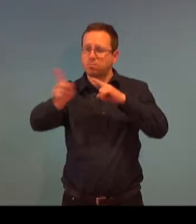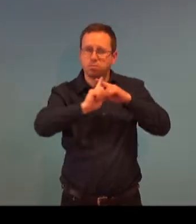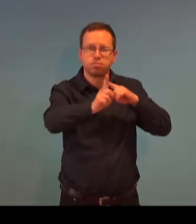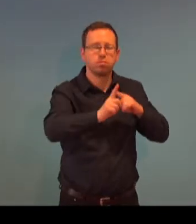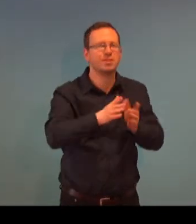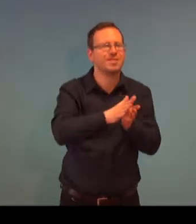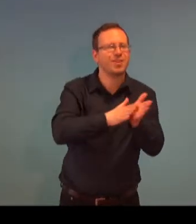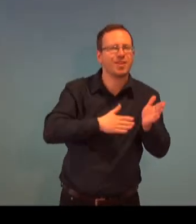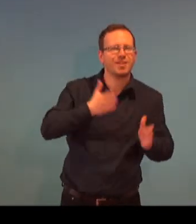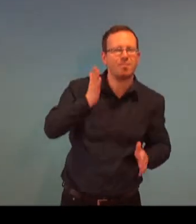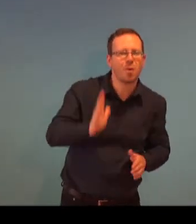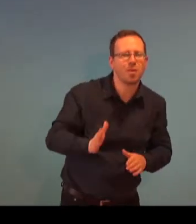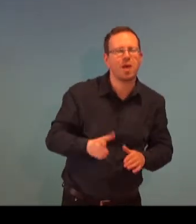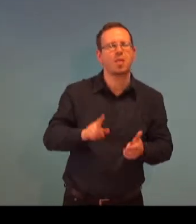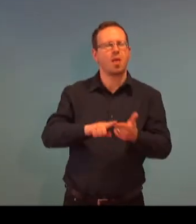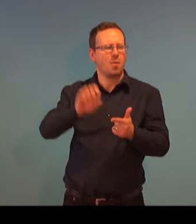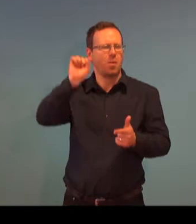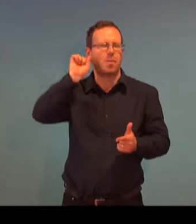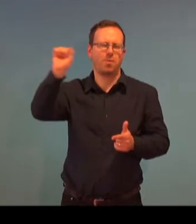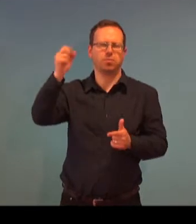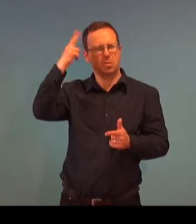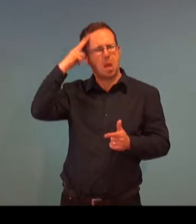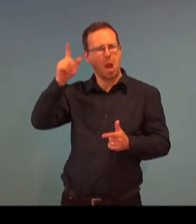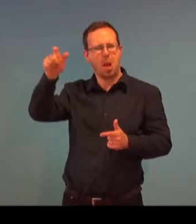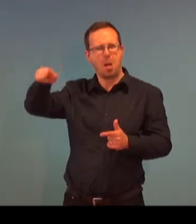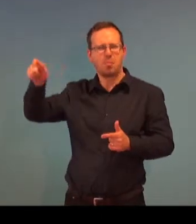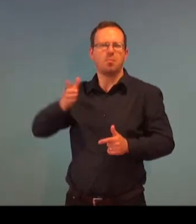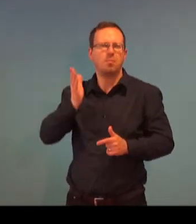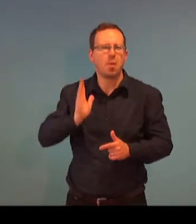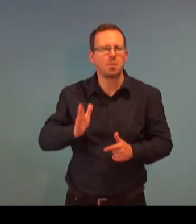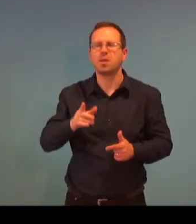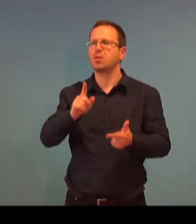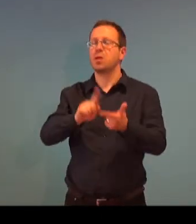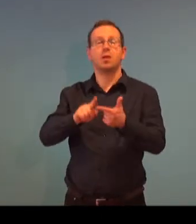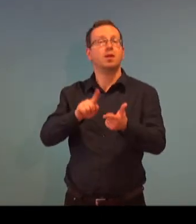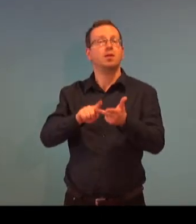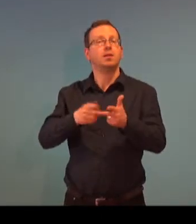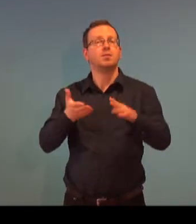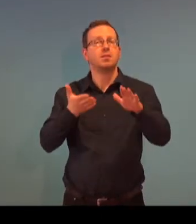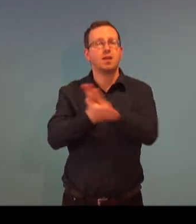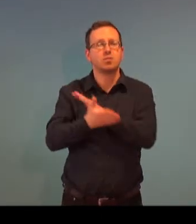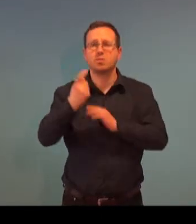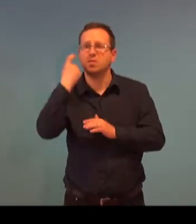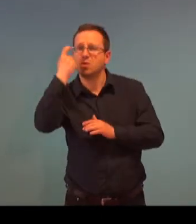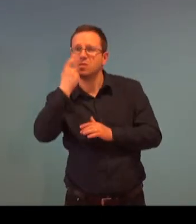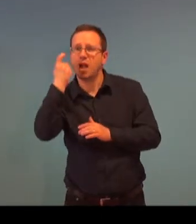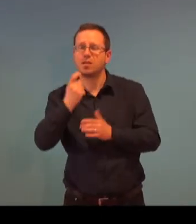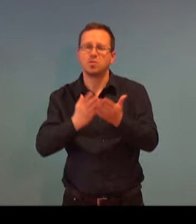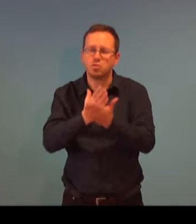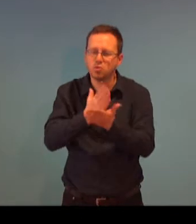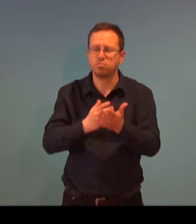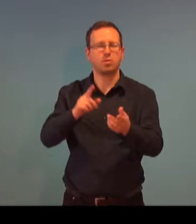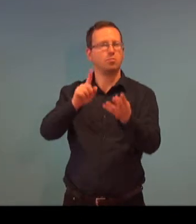zájemce z celé republiky, jak z řad začínajících podnikatelů, tak i z těch stávajících,